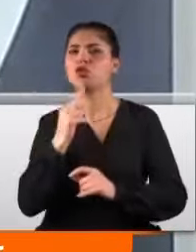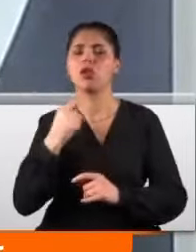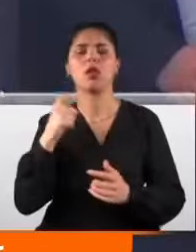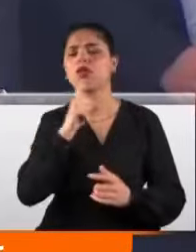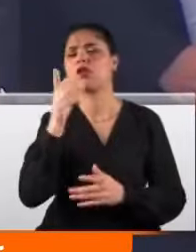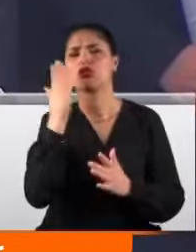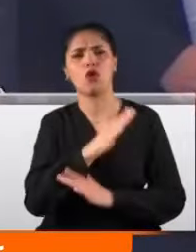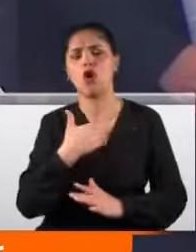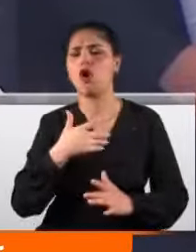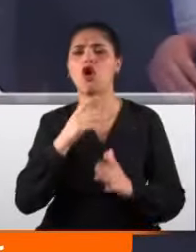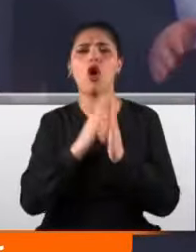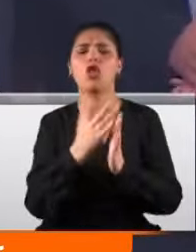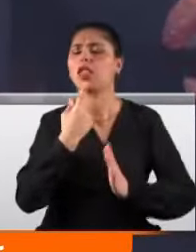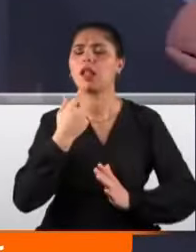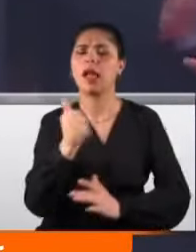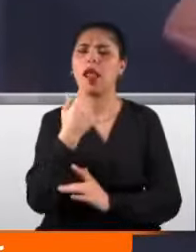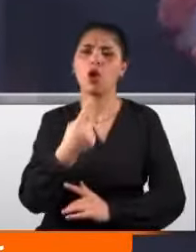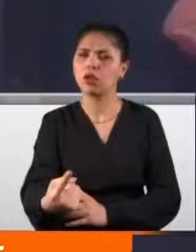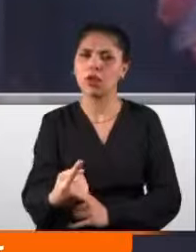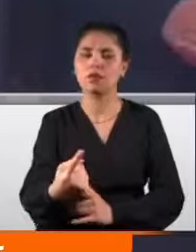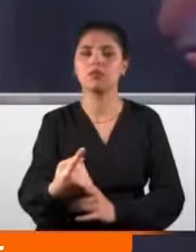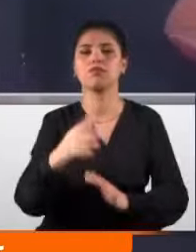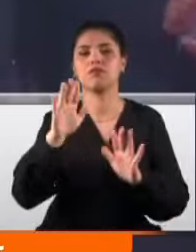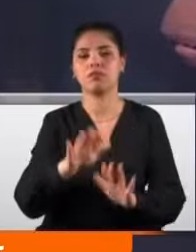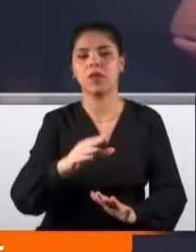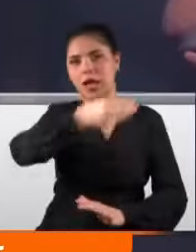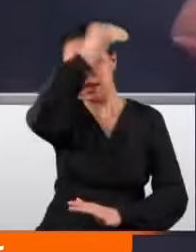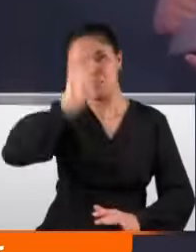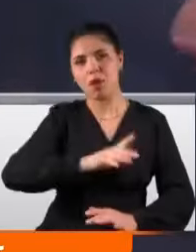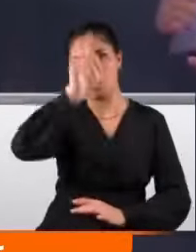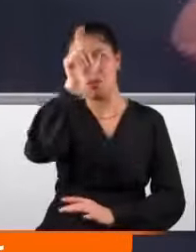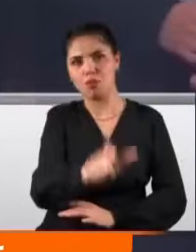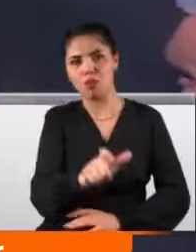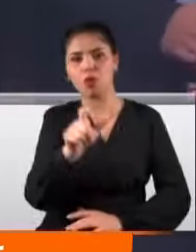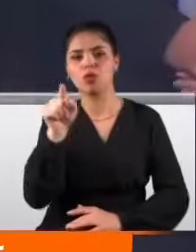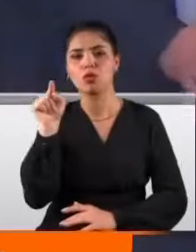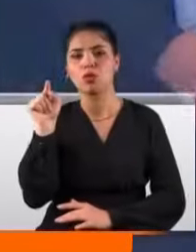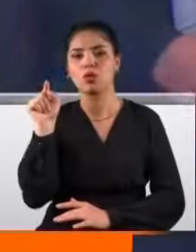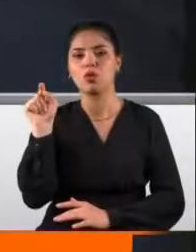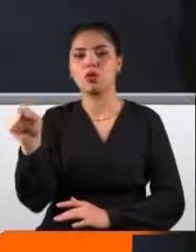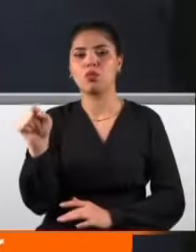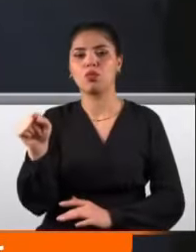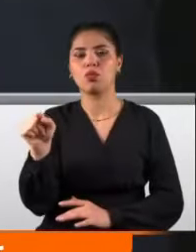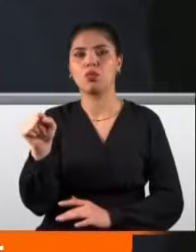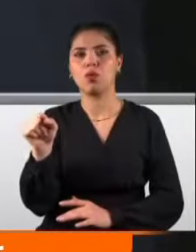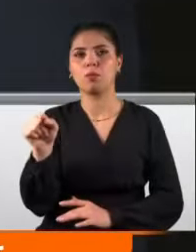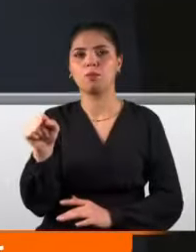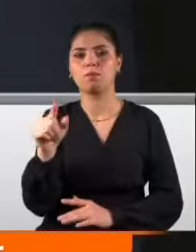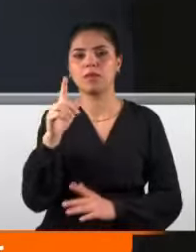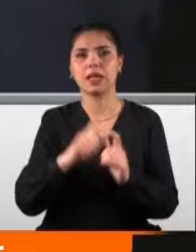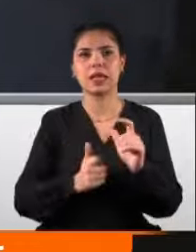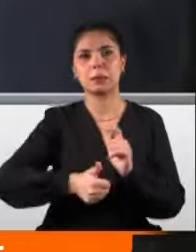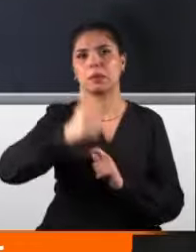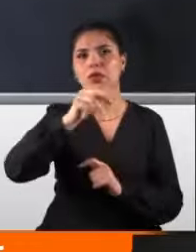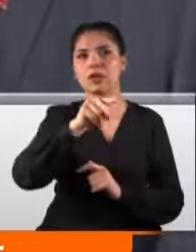sözlerinin arkasındaydı. Bu kez İmamoğlu Köksal'ın makam olarak kendinden üstte bulunduğuna bile bakmadan adeta bir genel